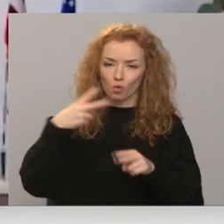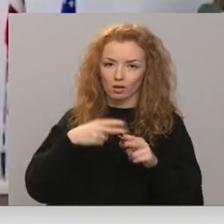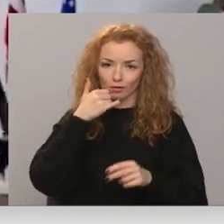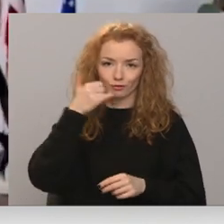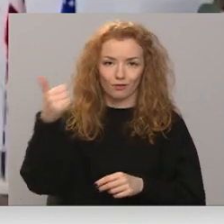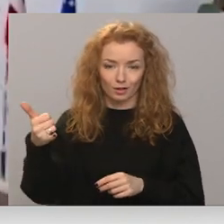Nu un ir cilvēki, kas vienkāršā cilvēki.